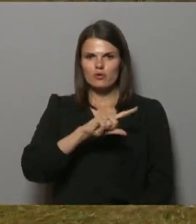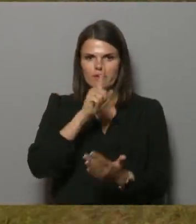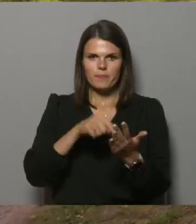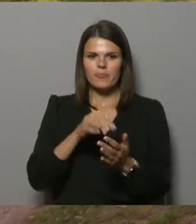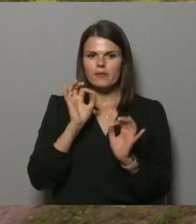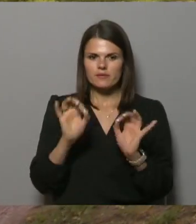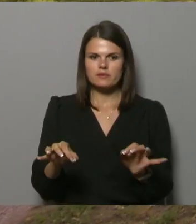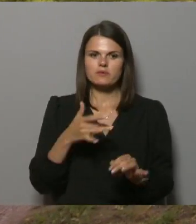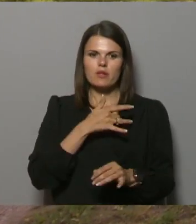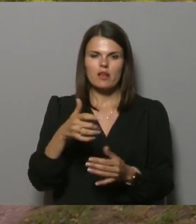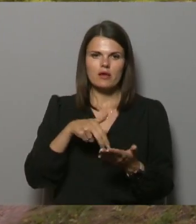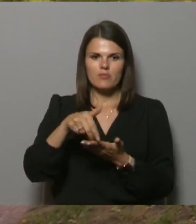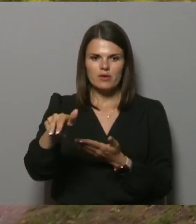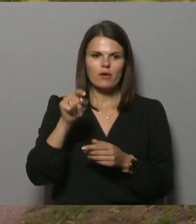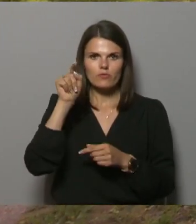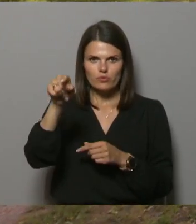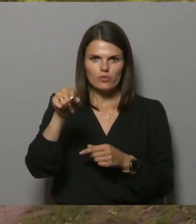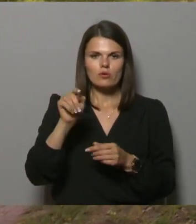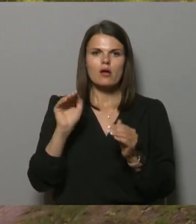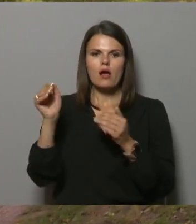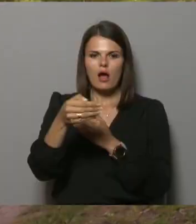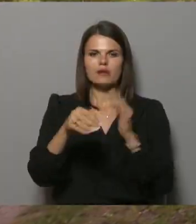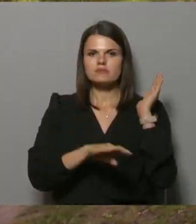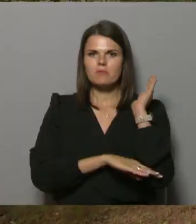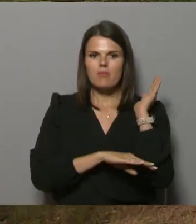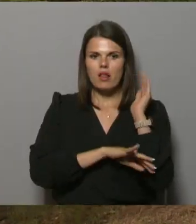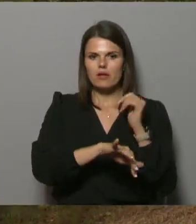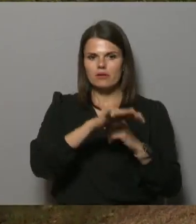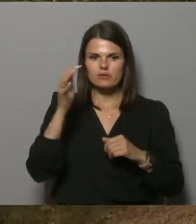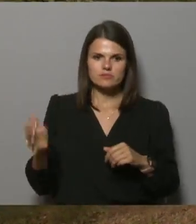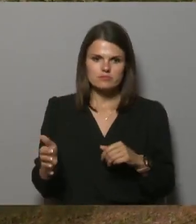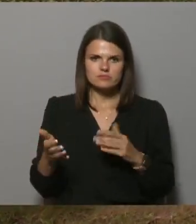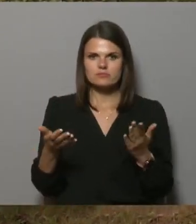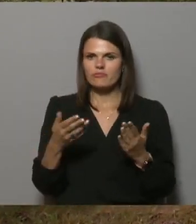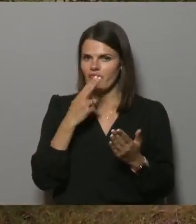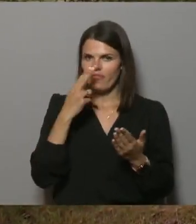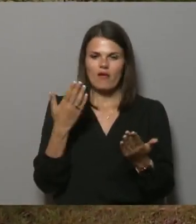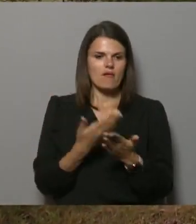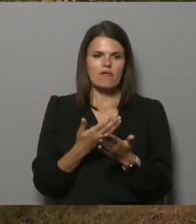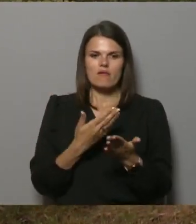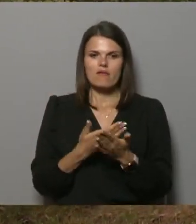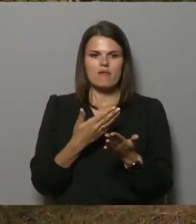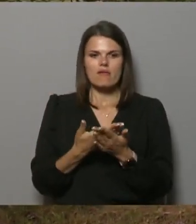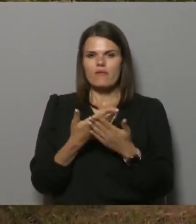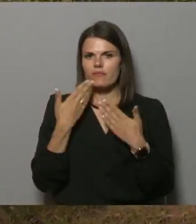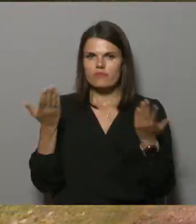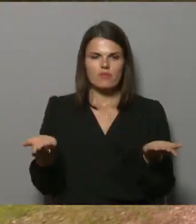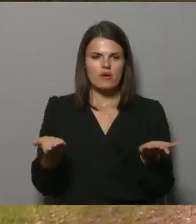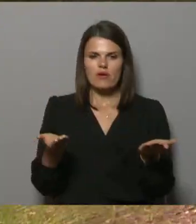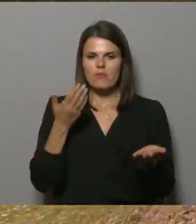tad laikam jāiet ir aiz malkasgrēdes. Nerāda, ka viņš vēl būtu.